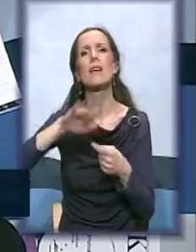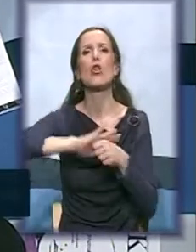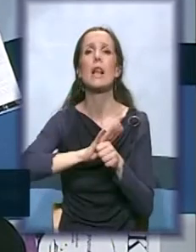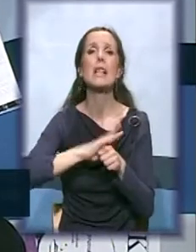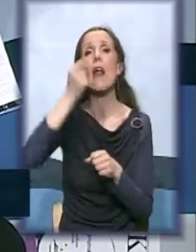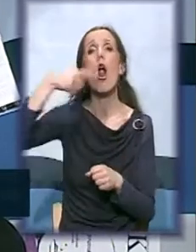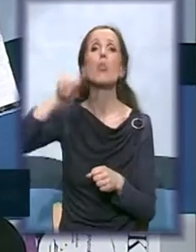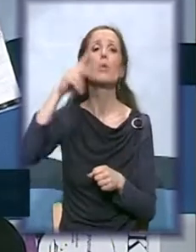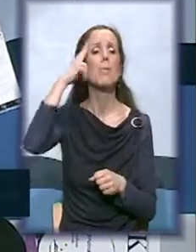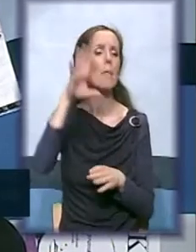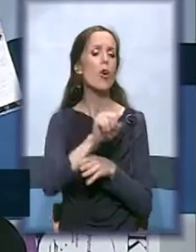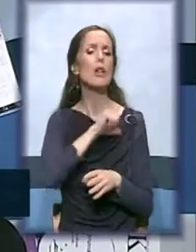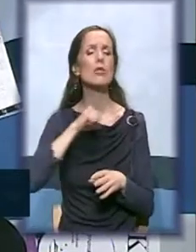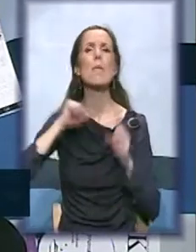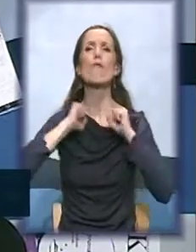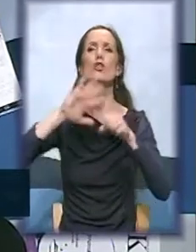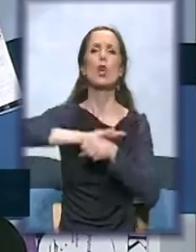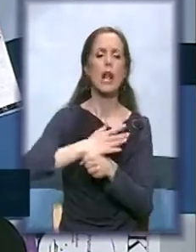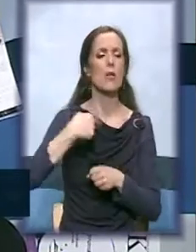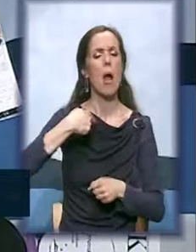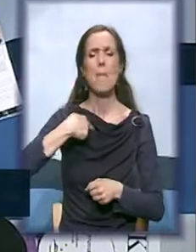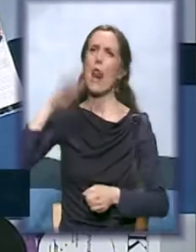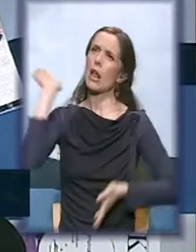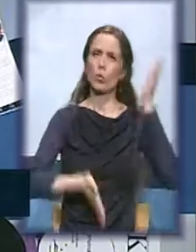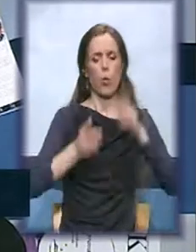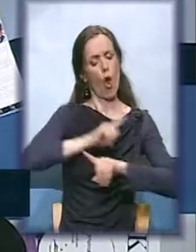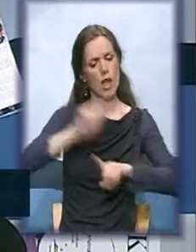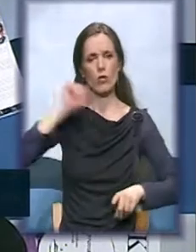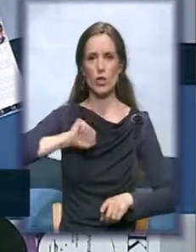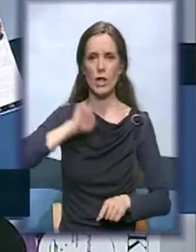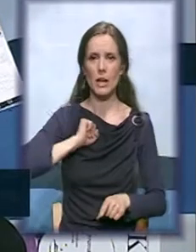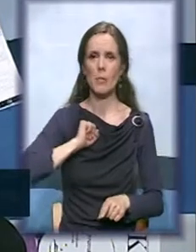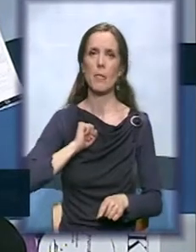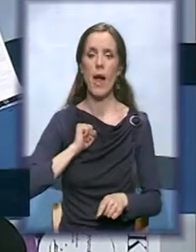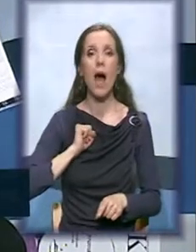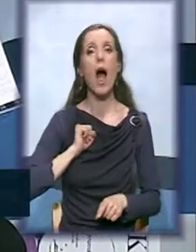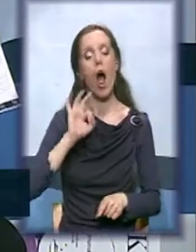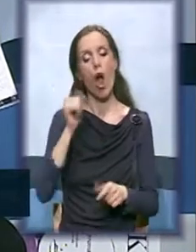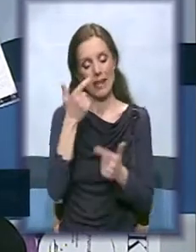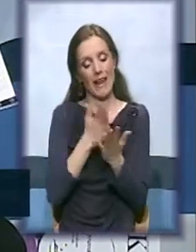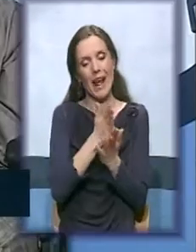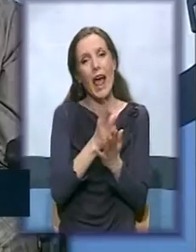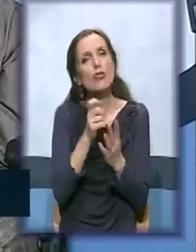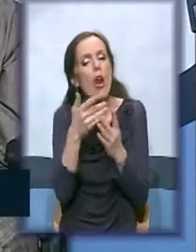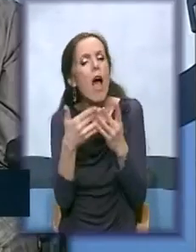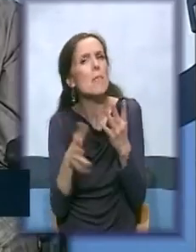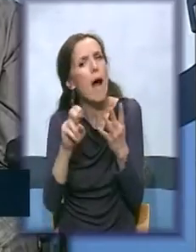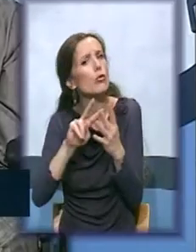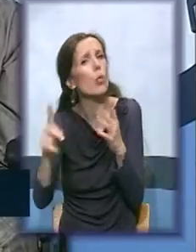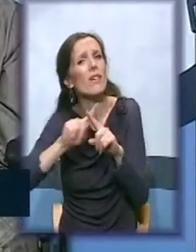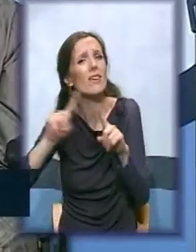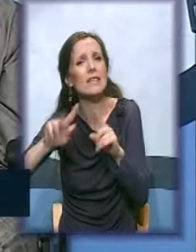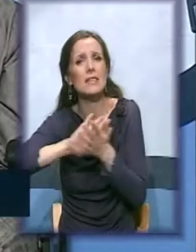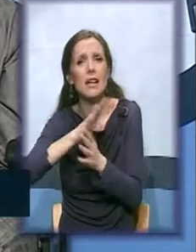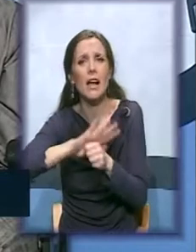fizičko nasilje. Znači, on me tuku, neću više trpimo. Ove 15 godina tu će... A šta je sa ovim drugima? Ali ovim drugima, ove